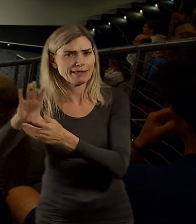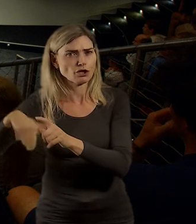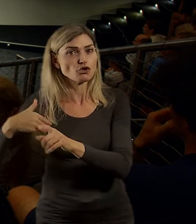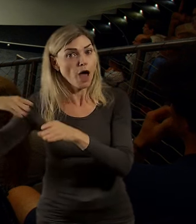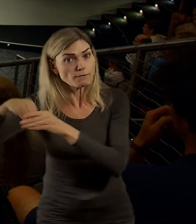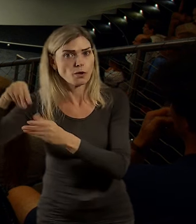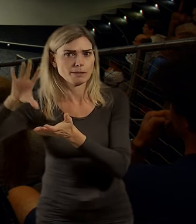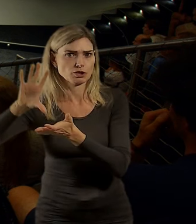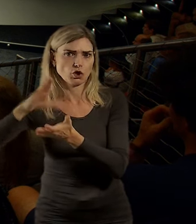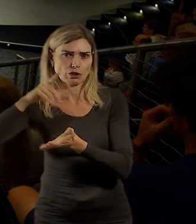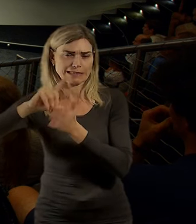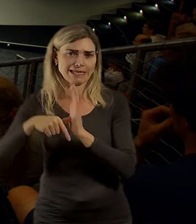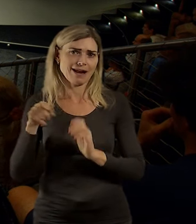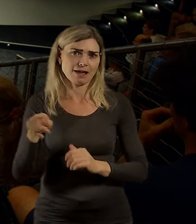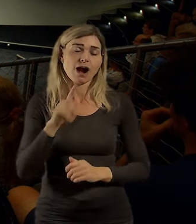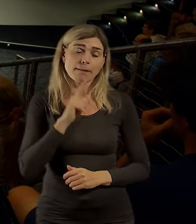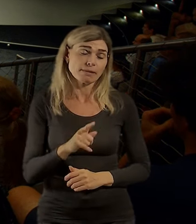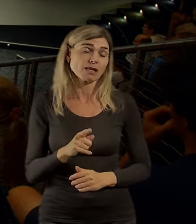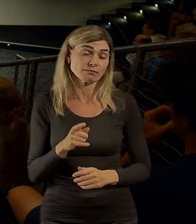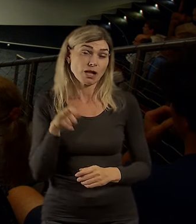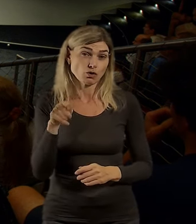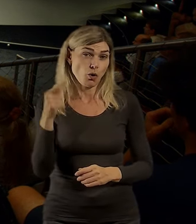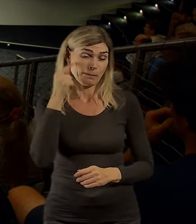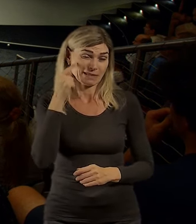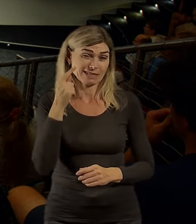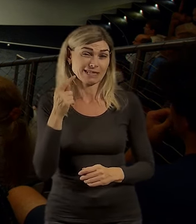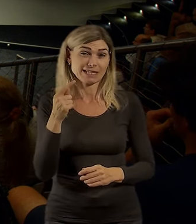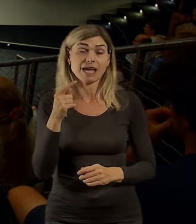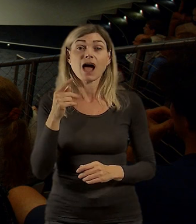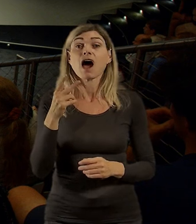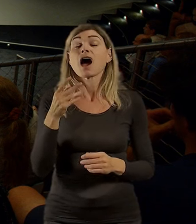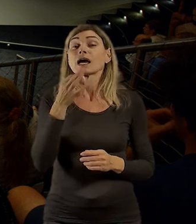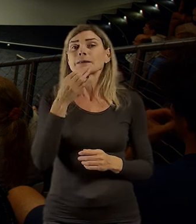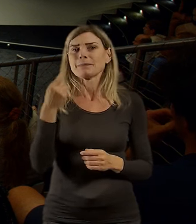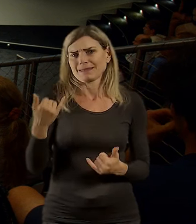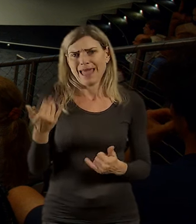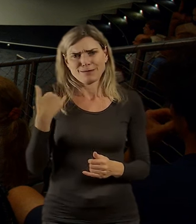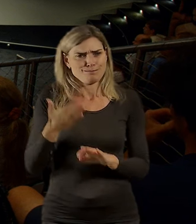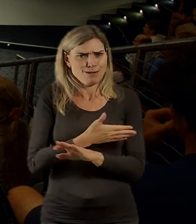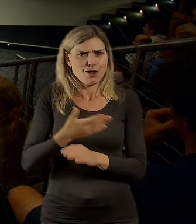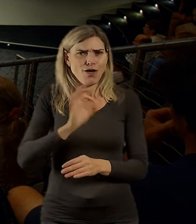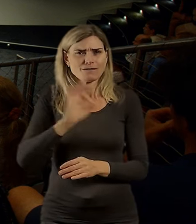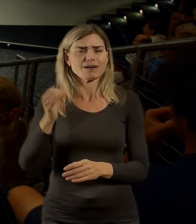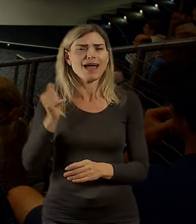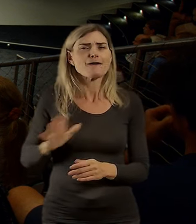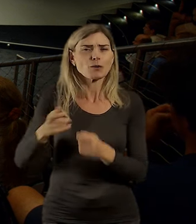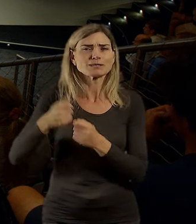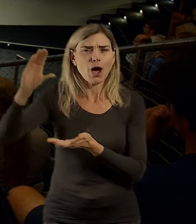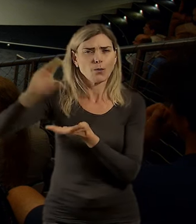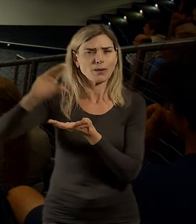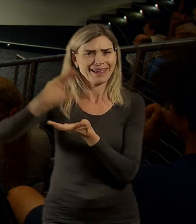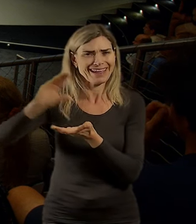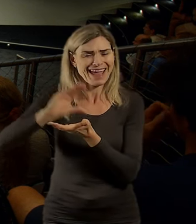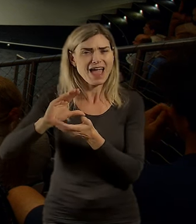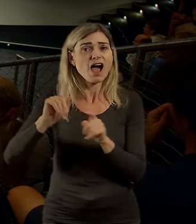fakt, že tenhle princip by bylo dobrý nějak zachovat i po té, co evropské dotace ustanou, akorát to by musel ten stát to asi nějak